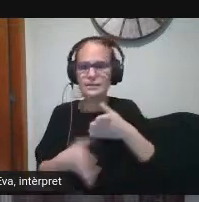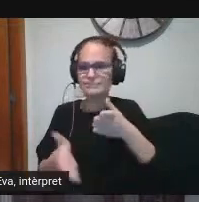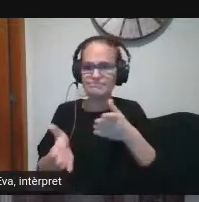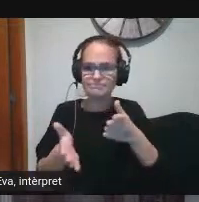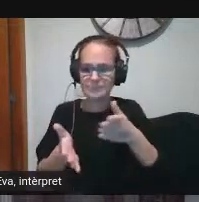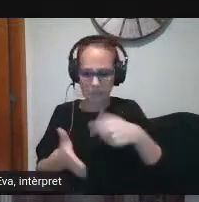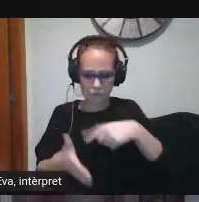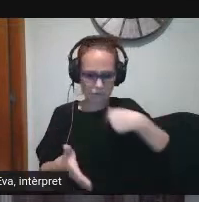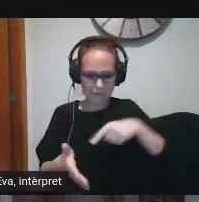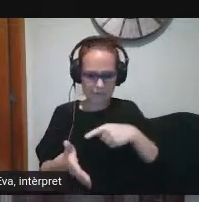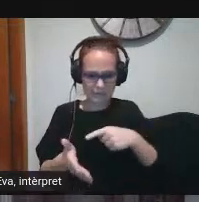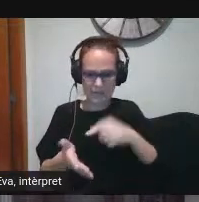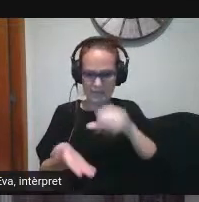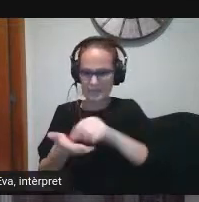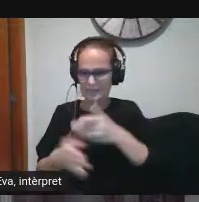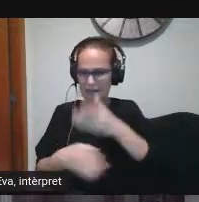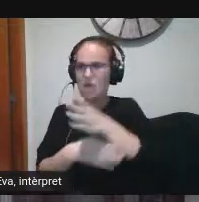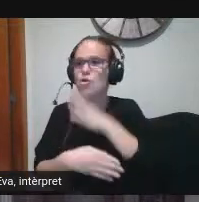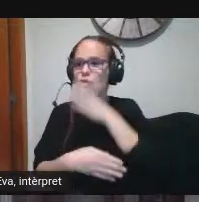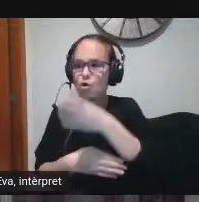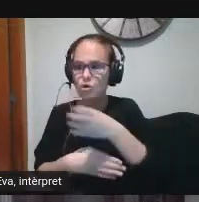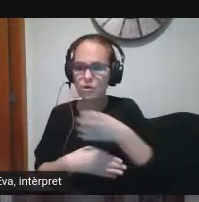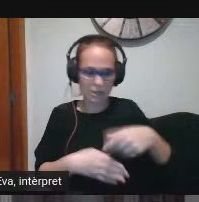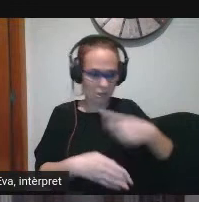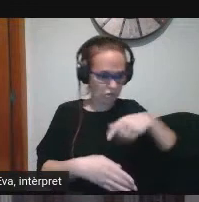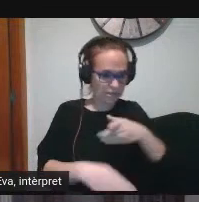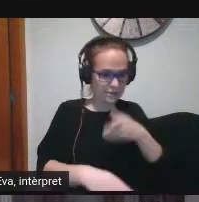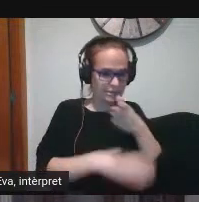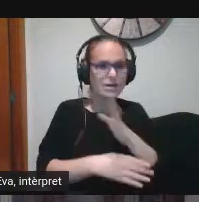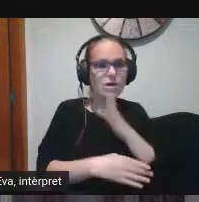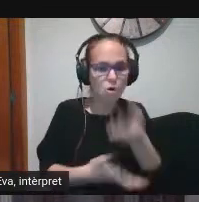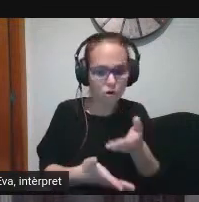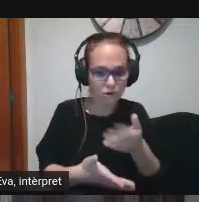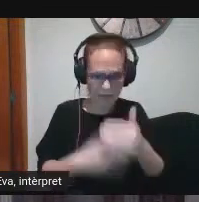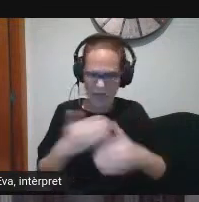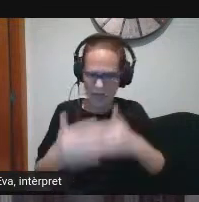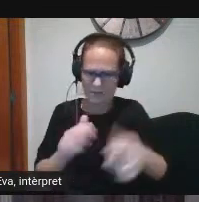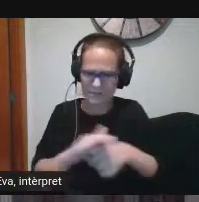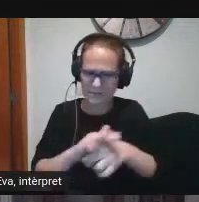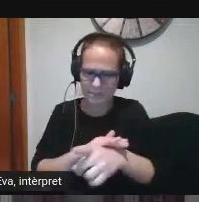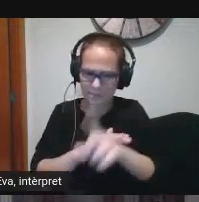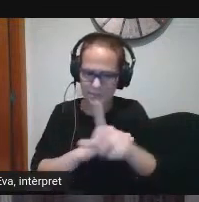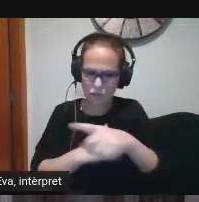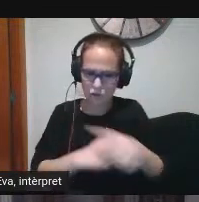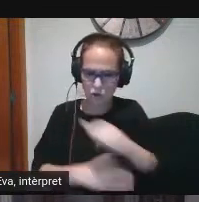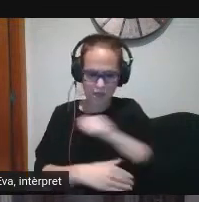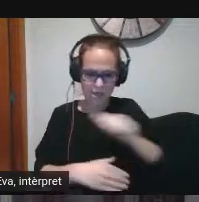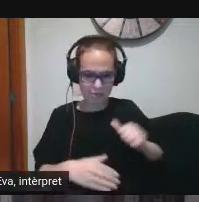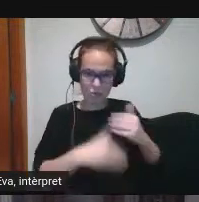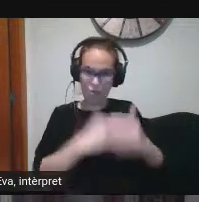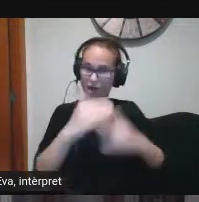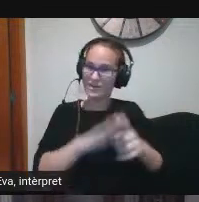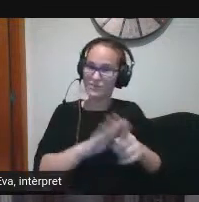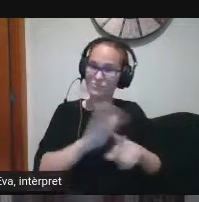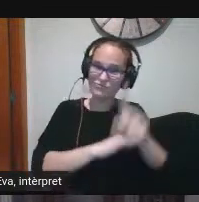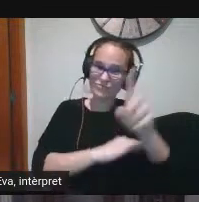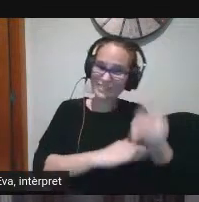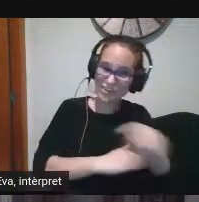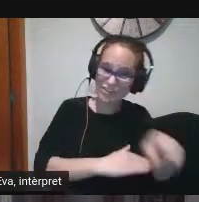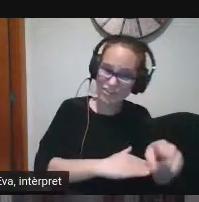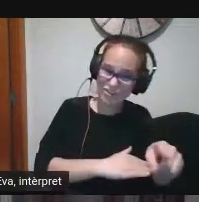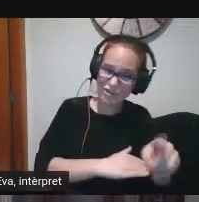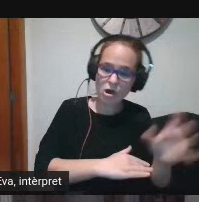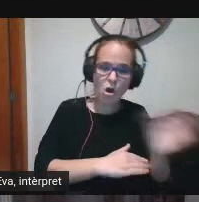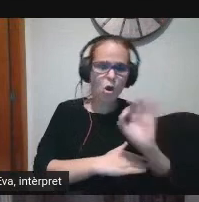termes de tecnologia digital estem avançant estem avançant individualment o només